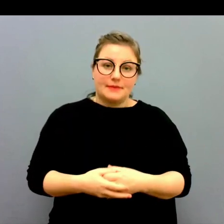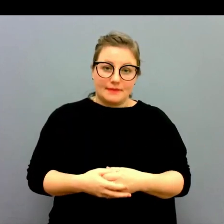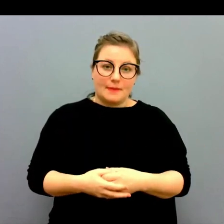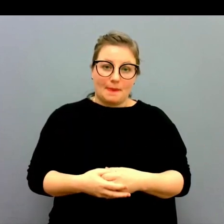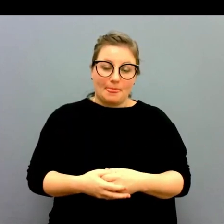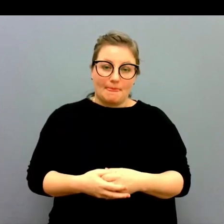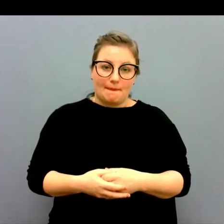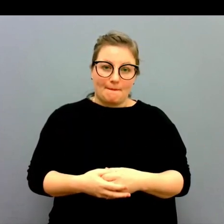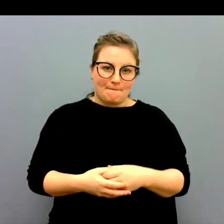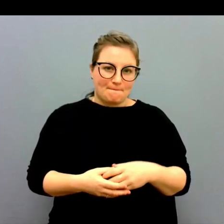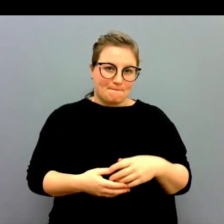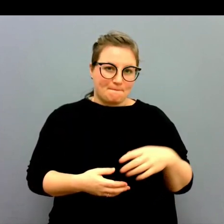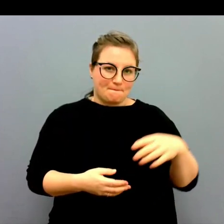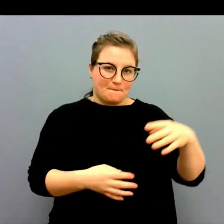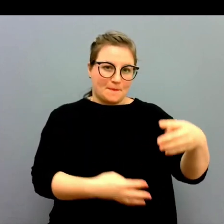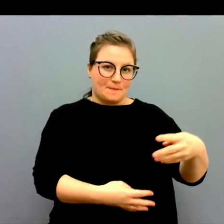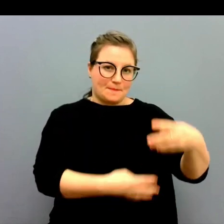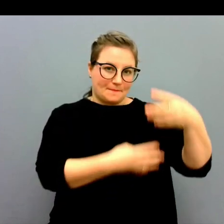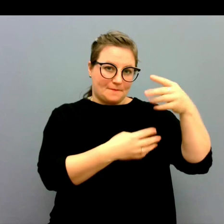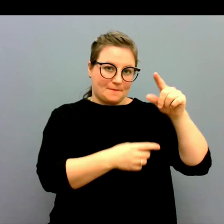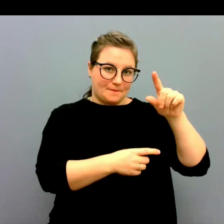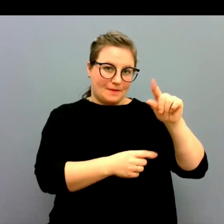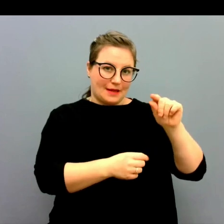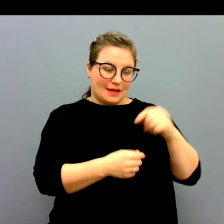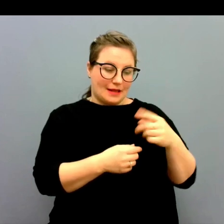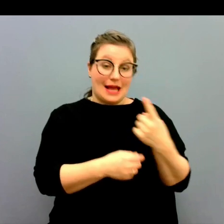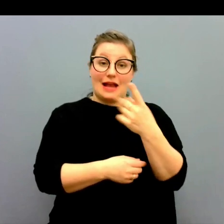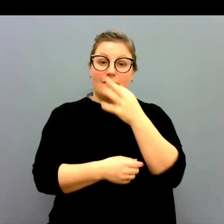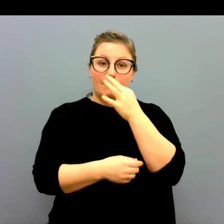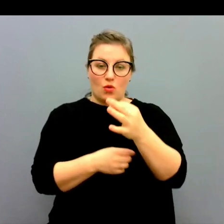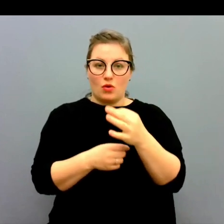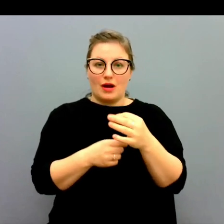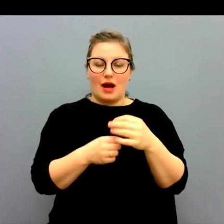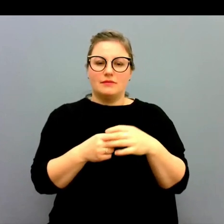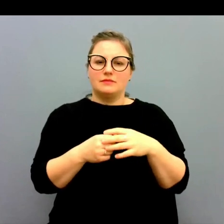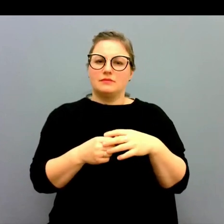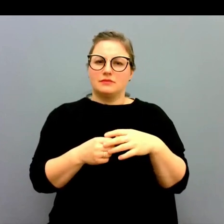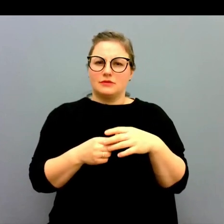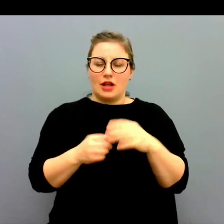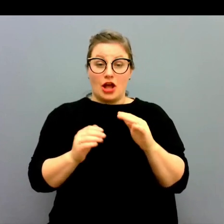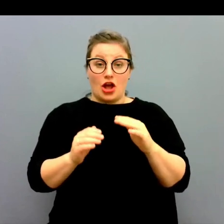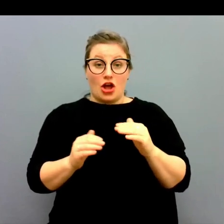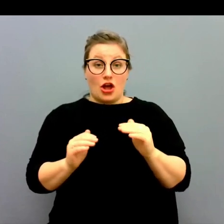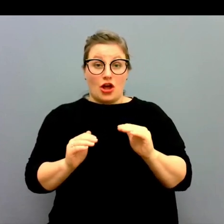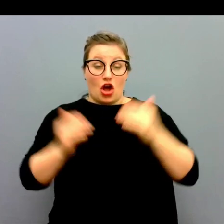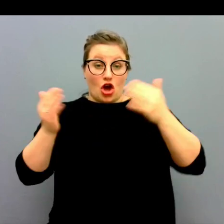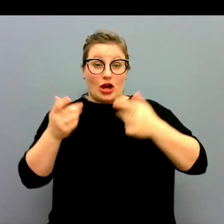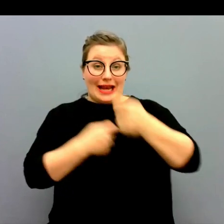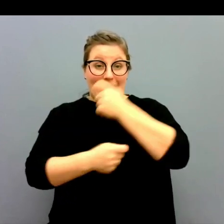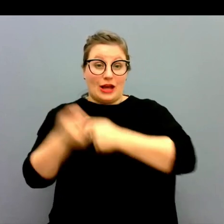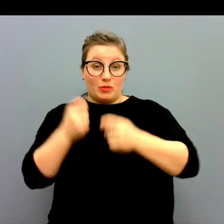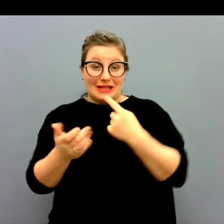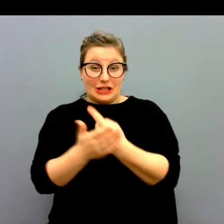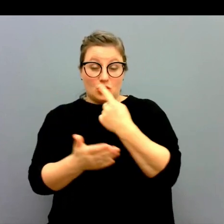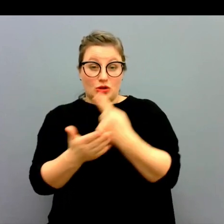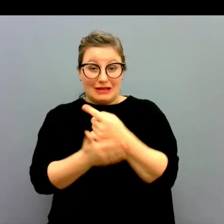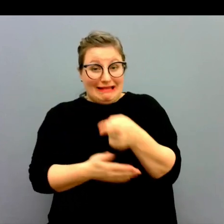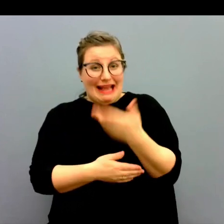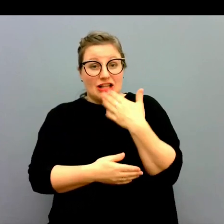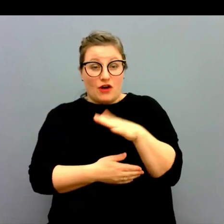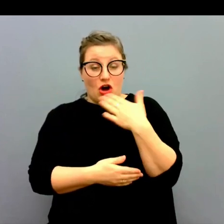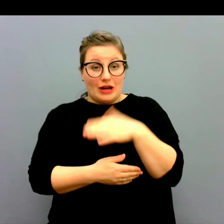Men en fråga här. Är inte svaret på frågan ökade ekonomiska resurser?